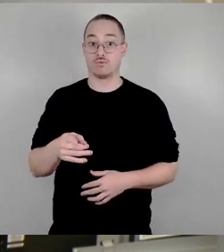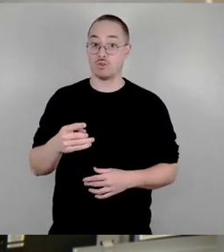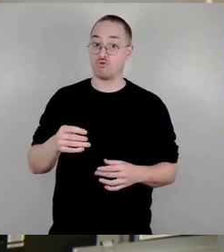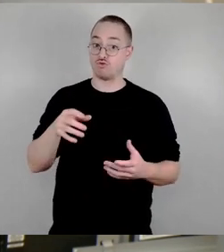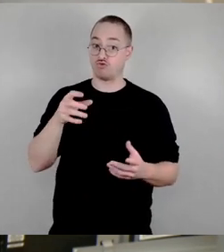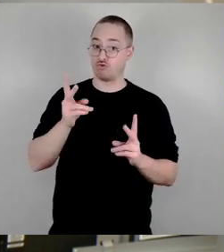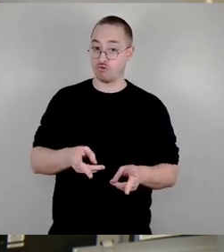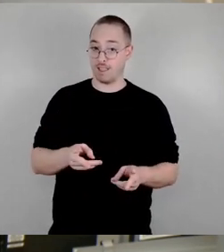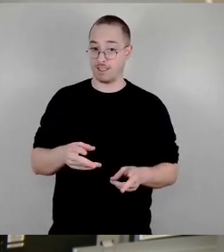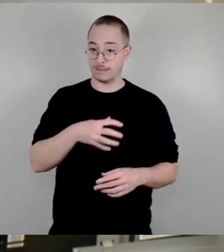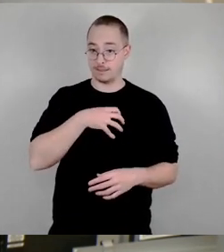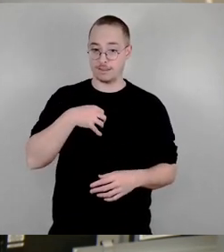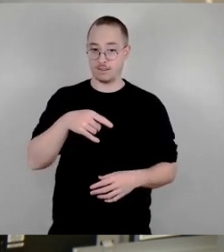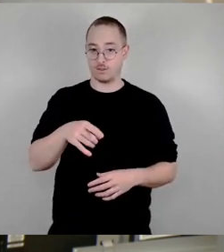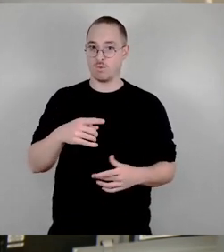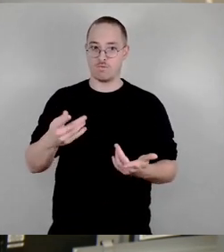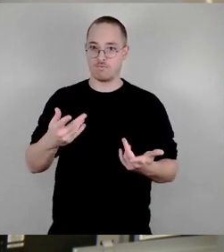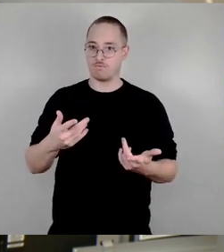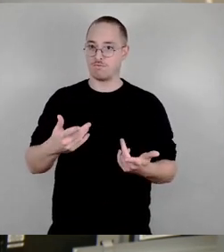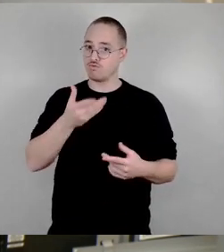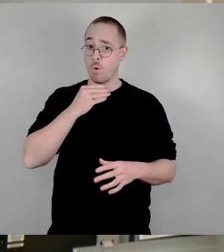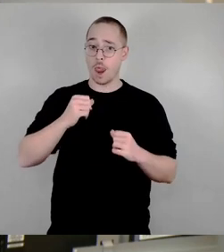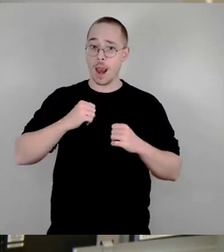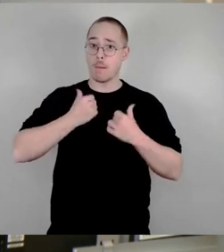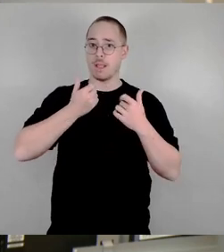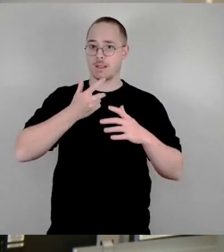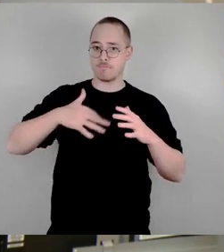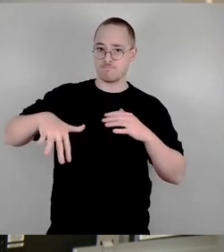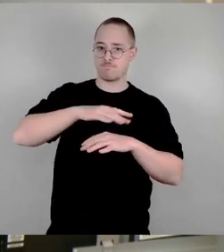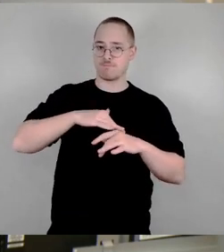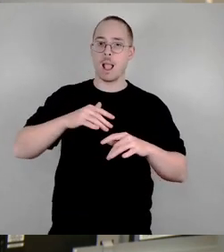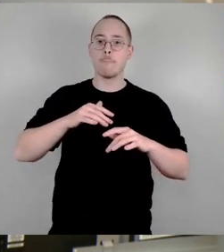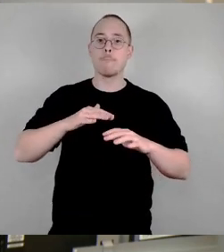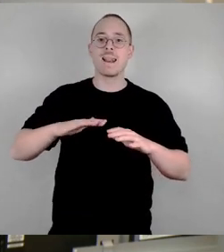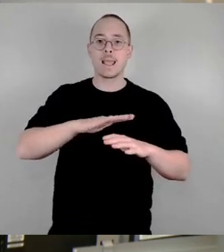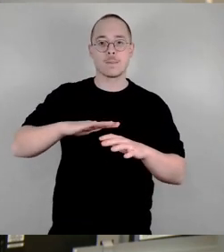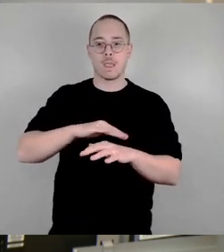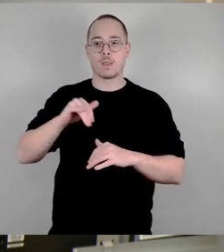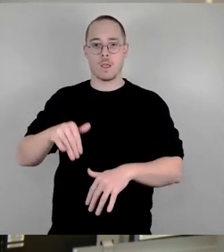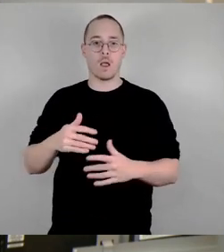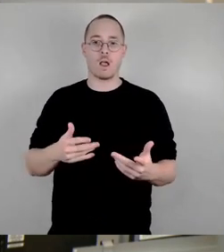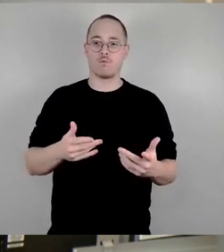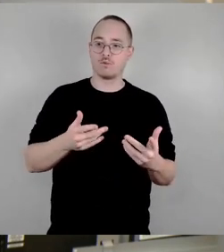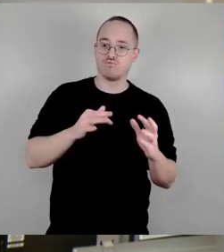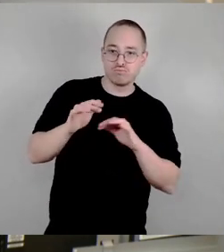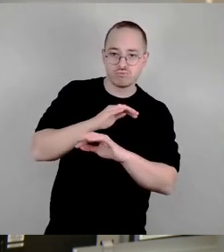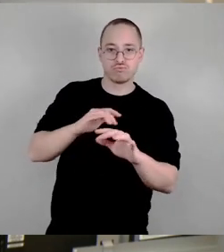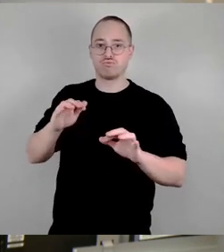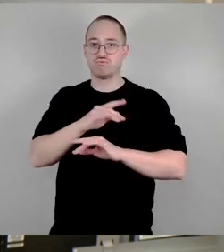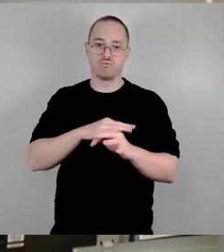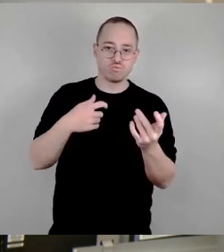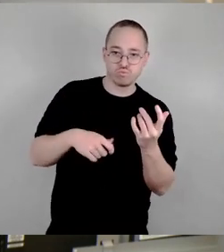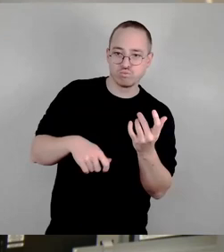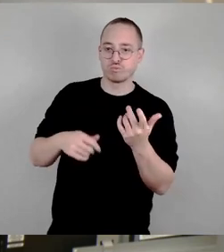Und ich finde das schon sehr bedauerlich, wenn wir versuchen, versuchen auch mit diesen Restriktionen das einzuschränken. Ich verstehe es aber auch, weil es natürlich